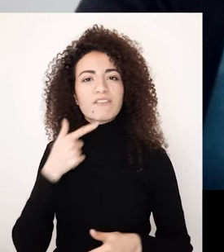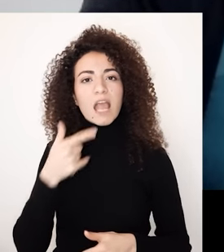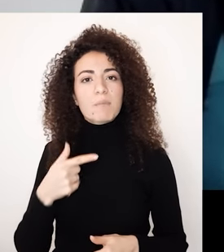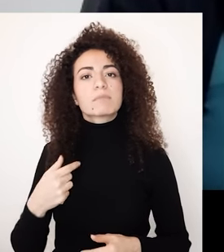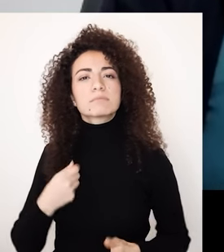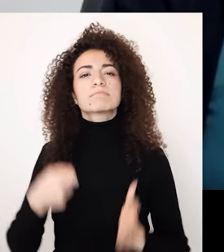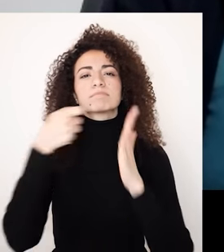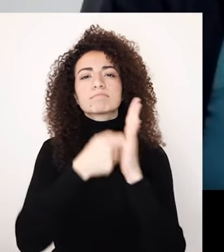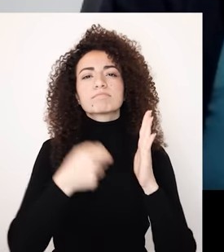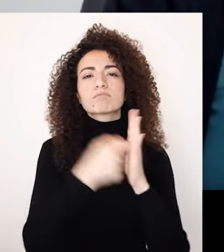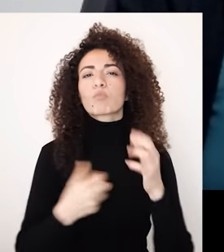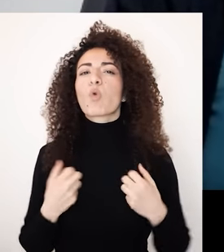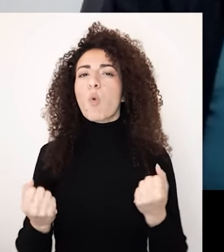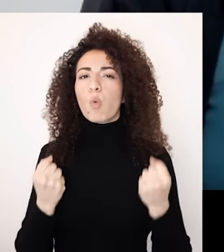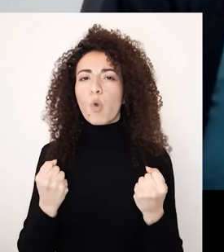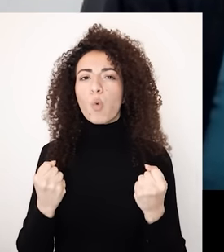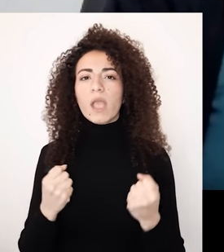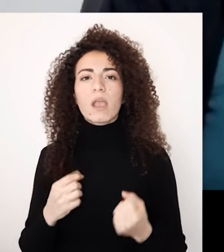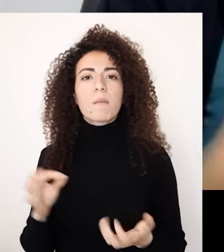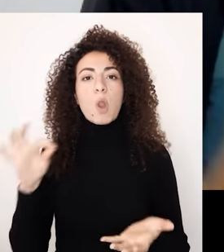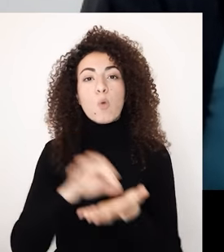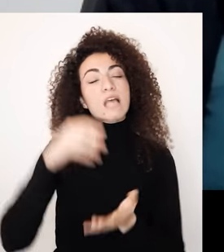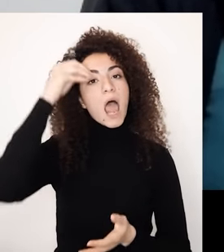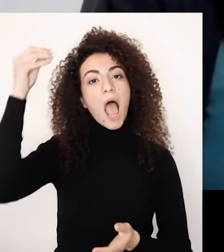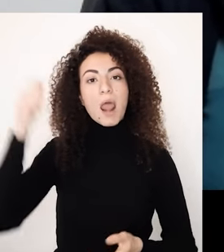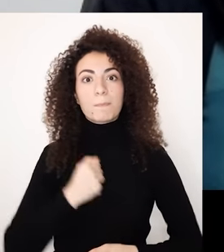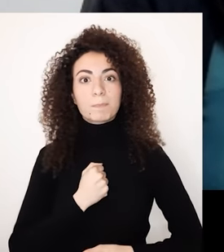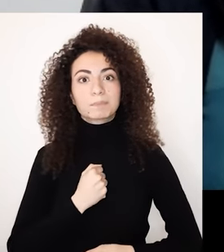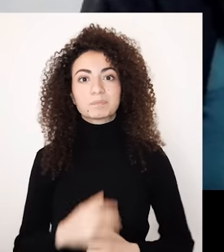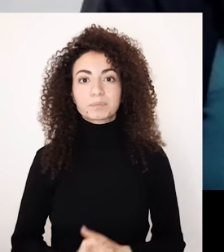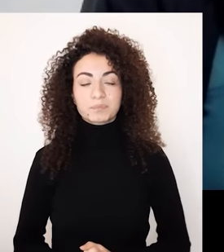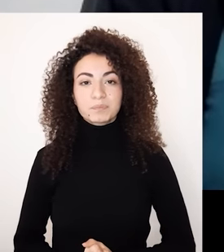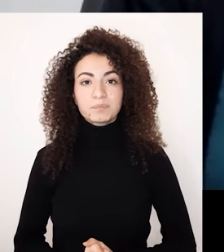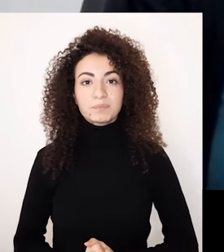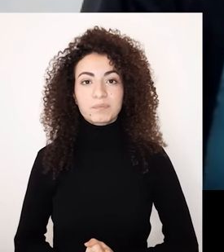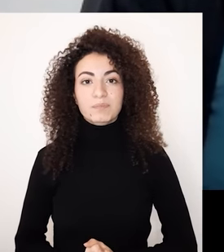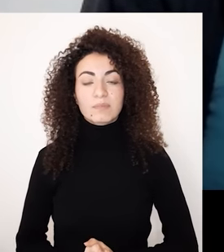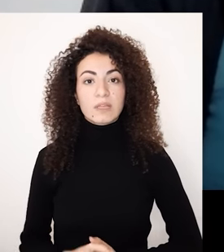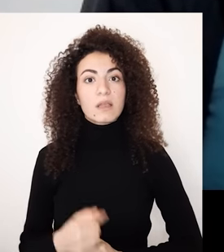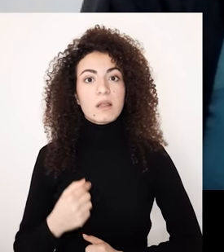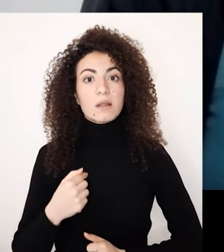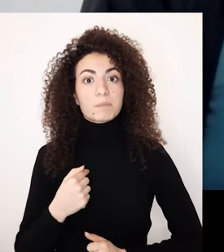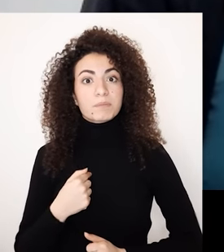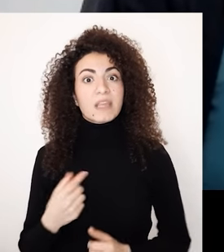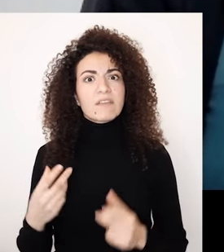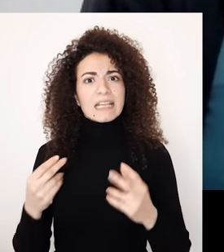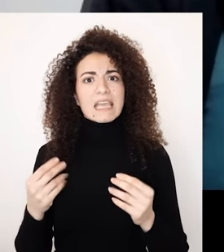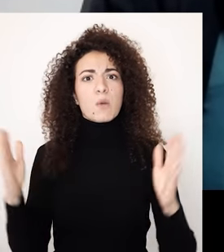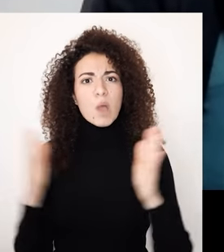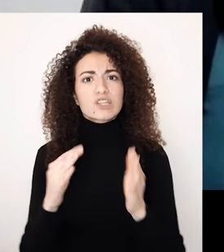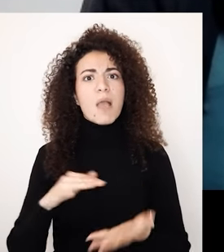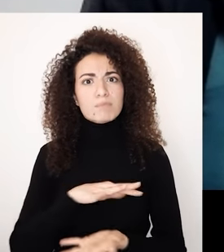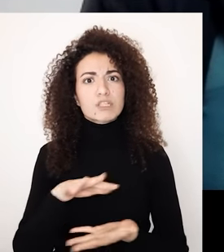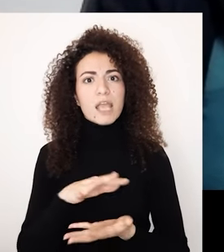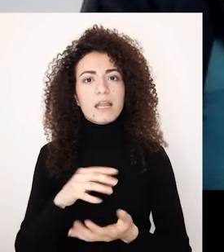معانتها تكون عندك العزيمة والإرادة والقوة اللي مش لاشي متحقق الأحلمة بتهاك لذا معانتها وقتا انا اتعرضت